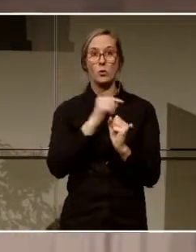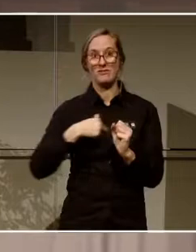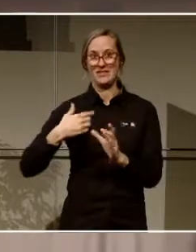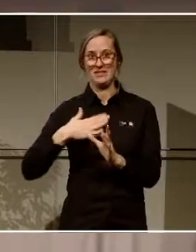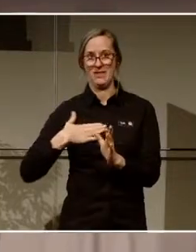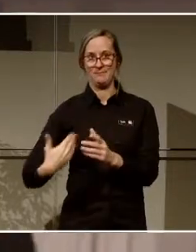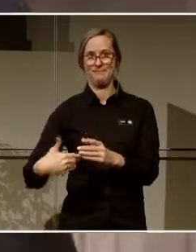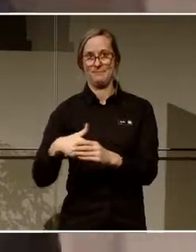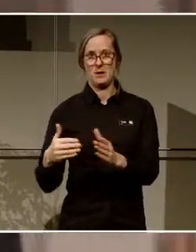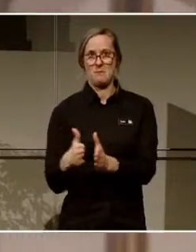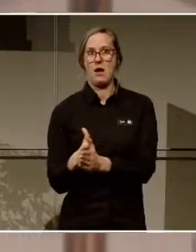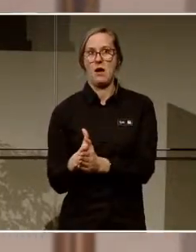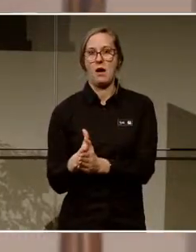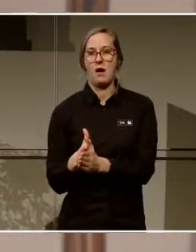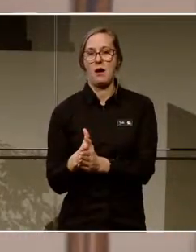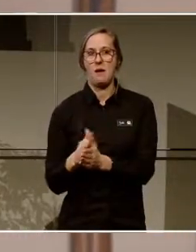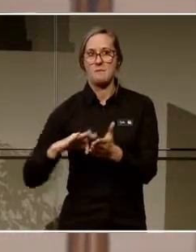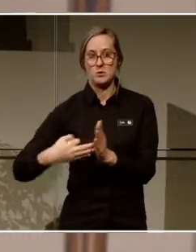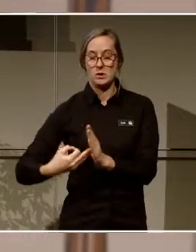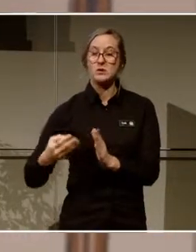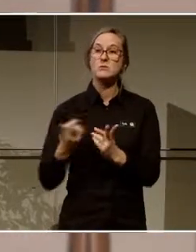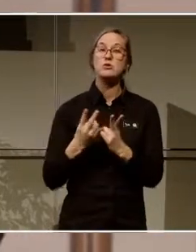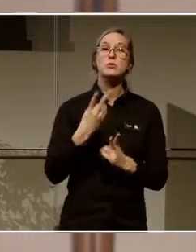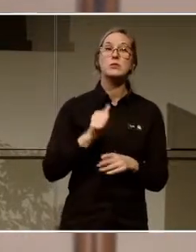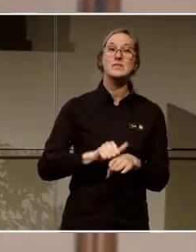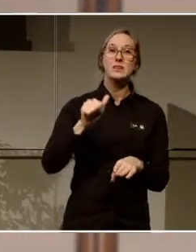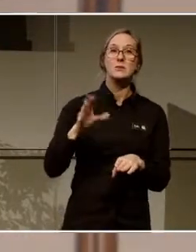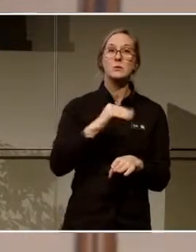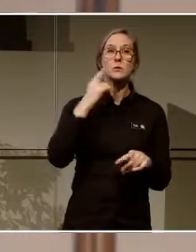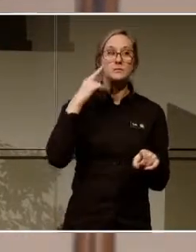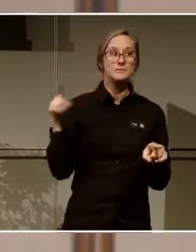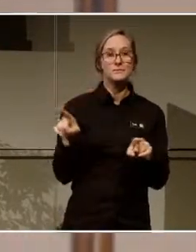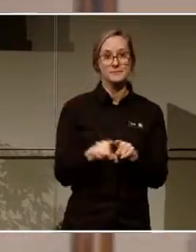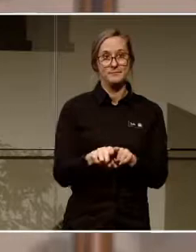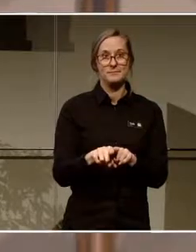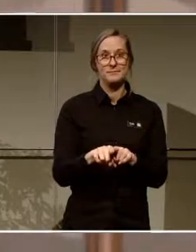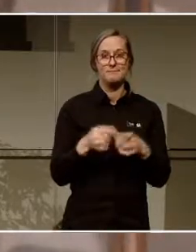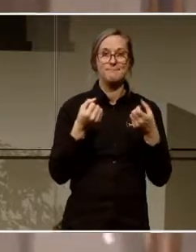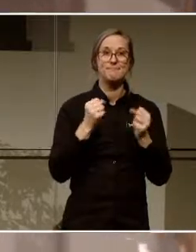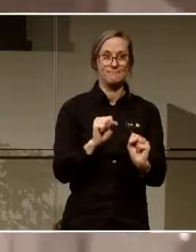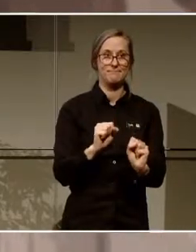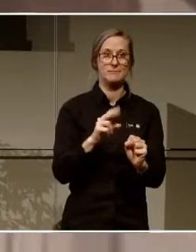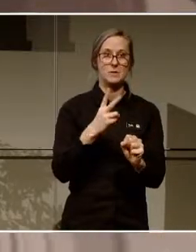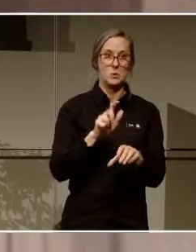med på det här tåget. då, 2016 så fick man beviljat att man kunde börja jobba med det här 2017.